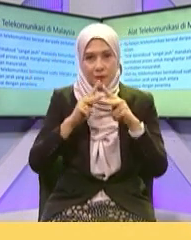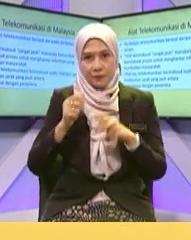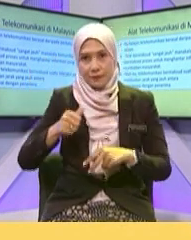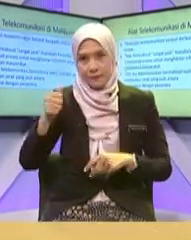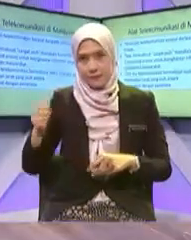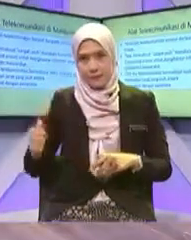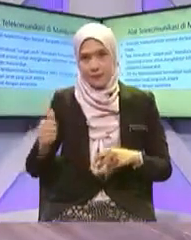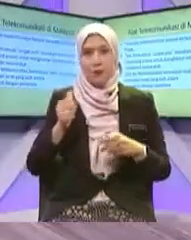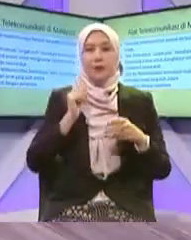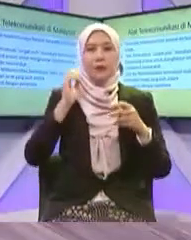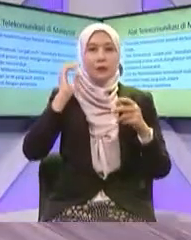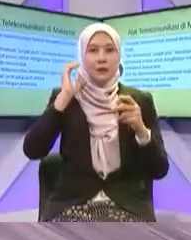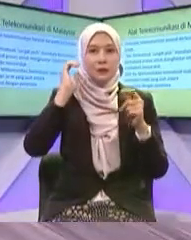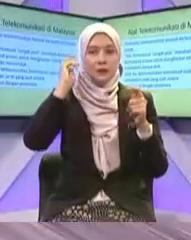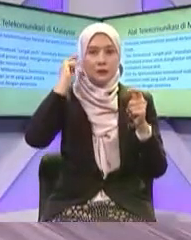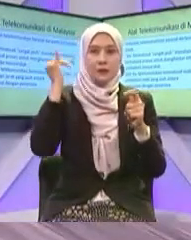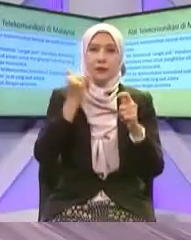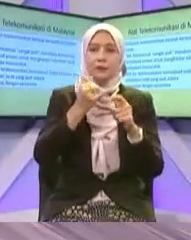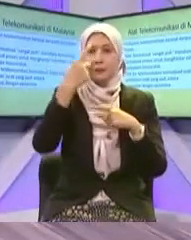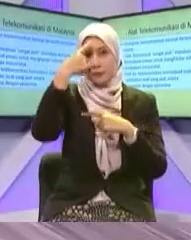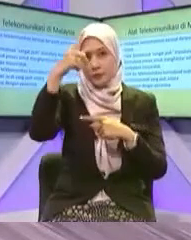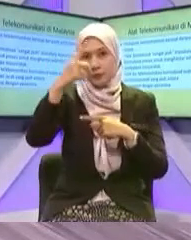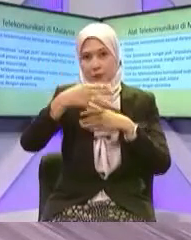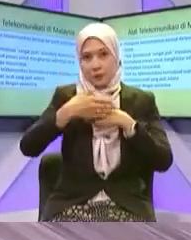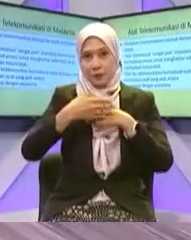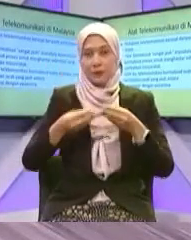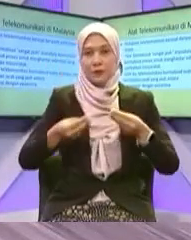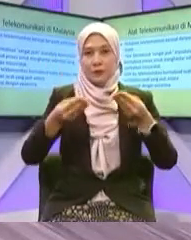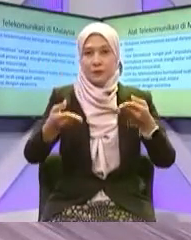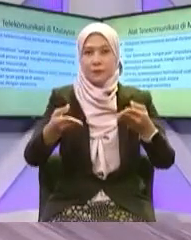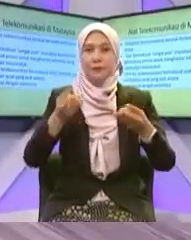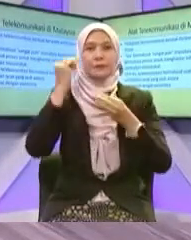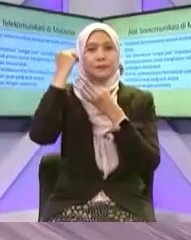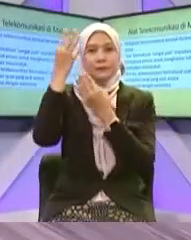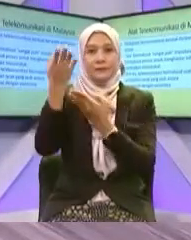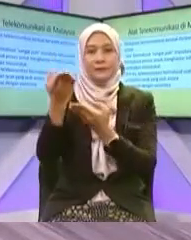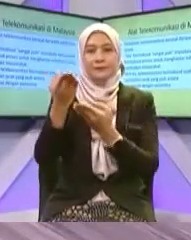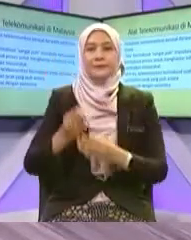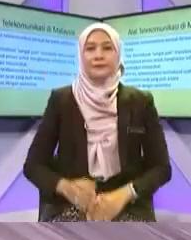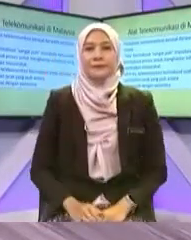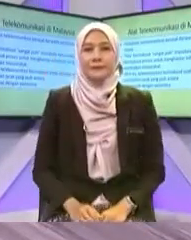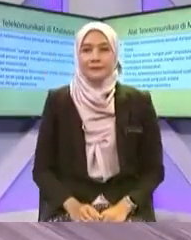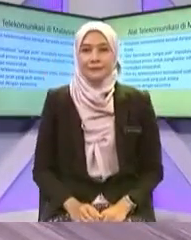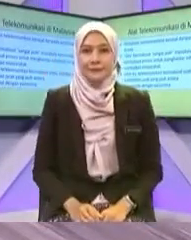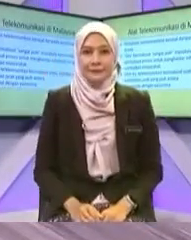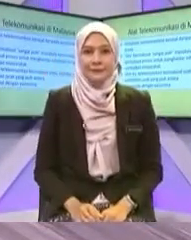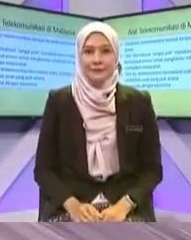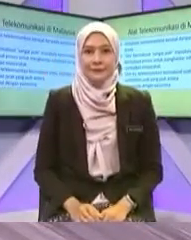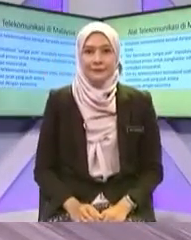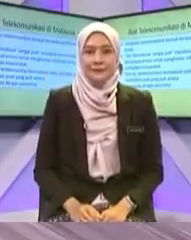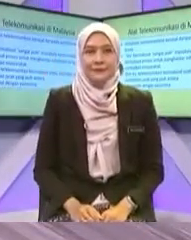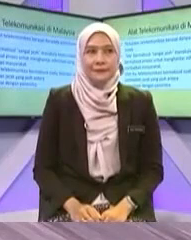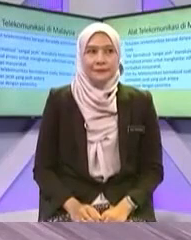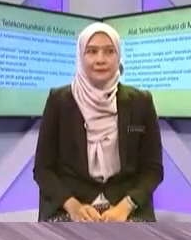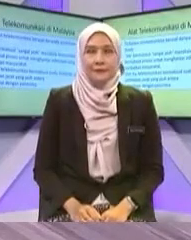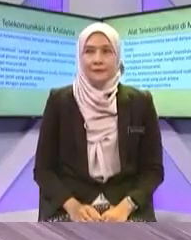Alat telekomunikasi Khalif Boleh faham Boleh Boleh faham Okey Fahim Fahim boleh faham